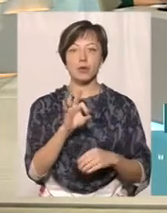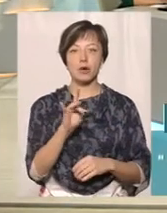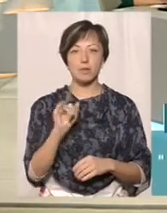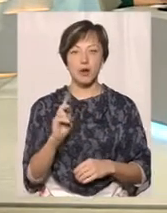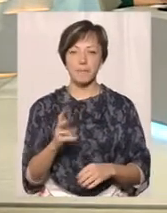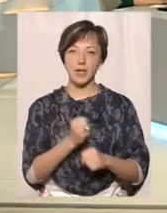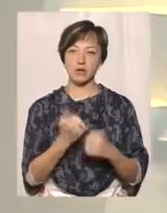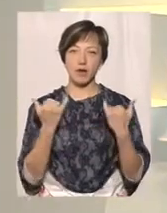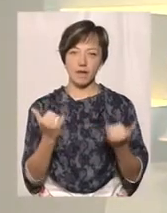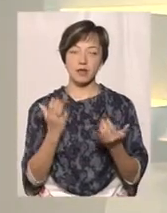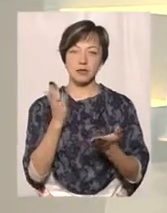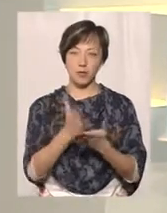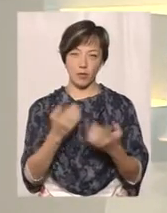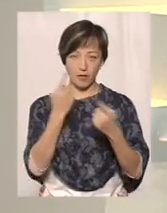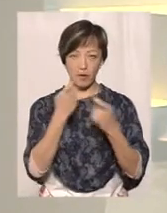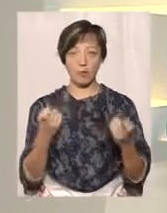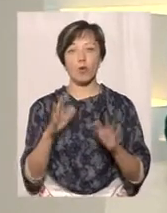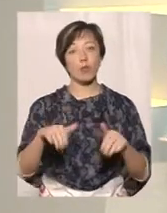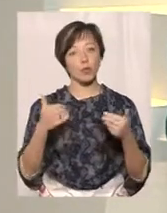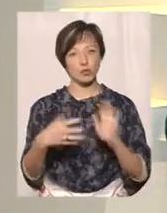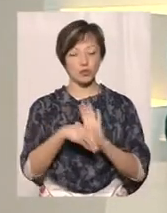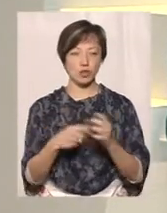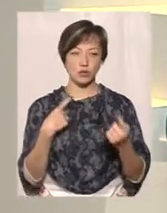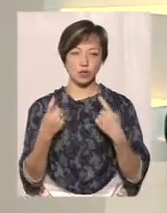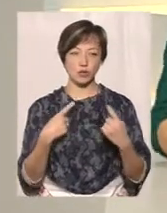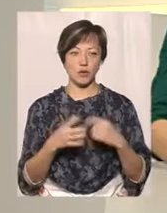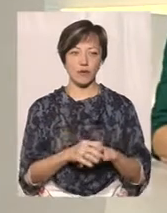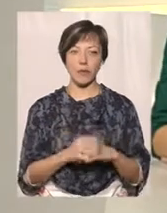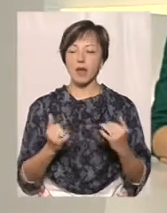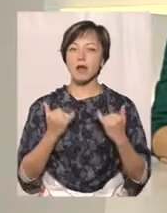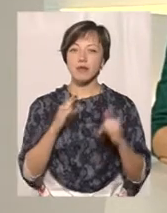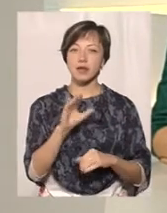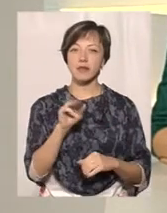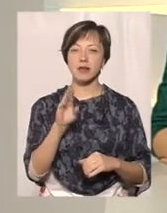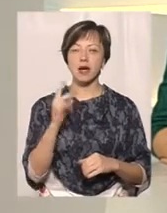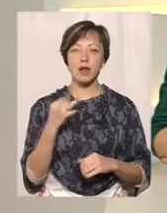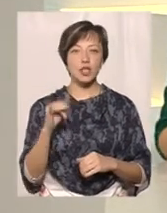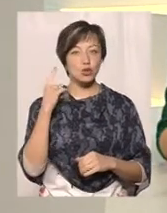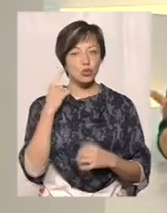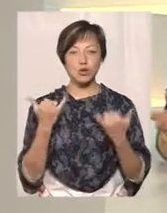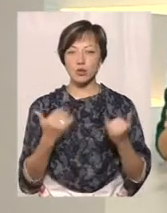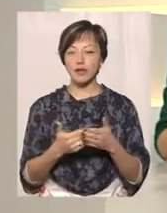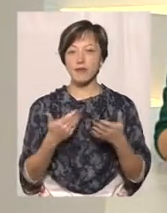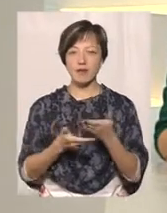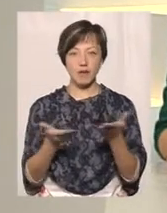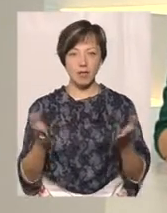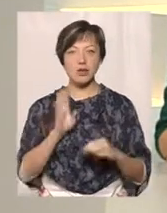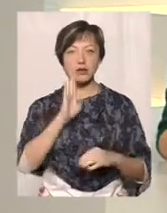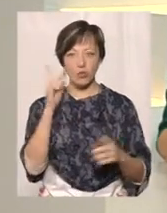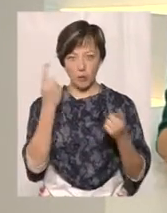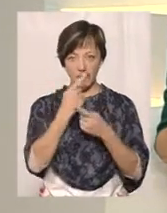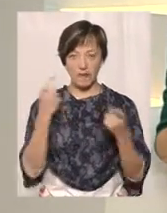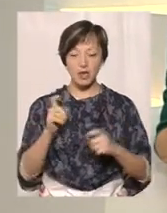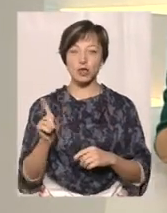працюємо для вас наживо і пропонуємо долучатися до розмови. Пане Віталію, чула сьогодні від вас в ранковому